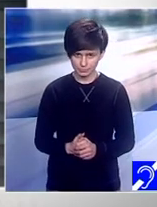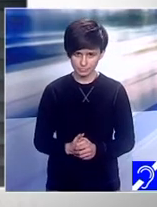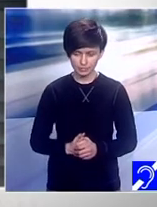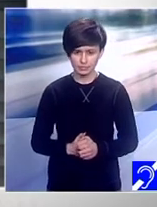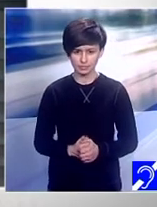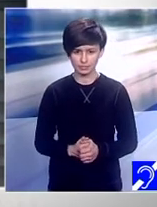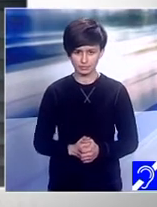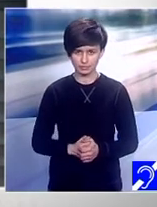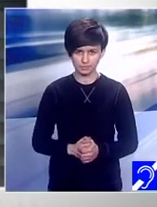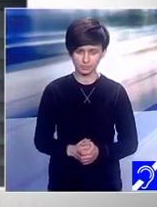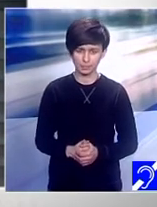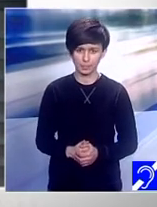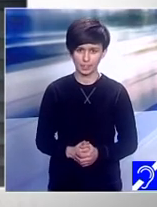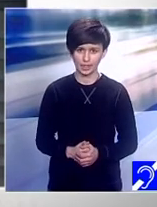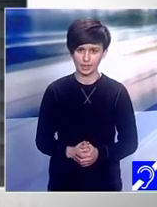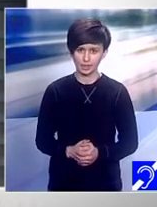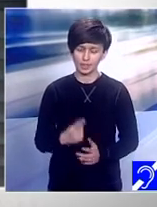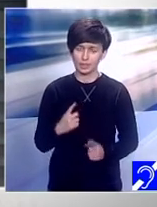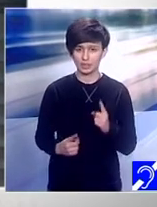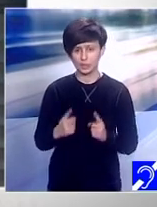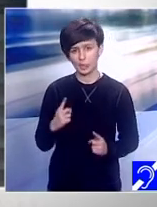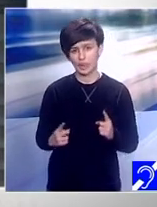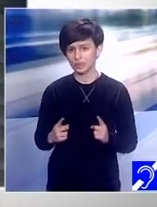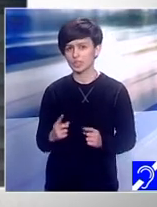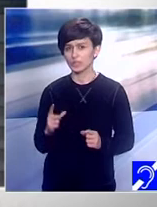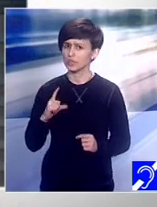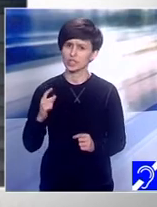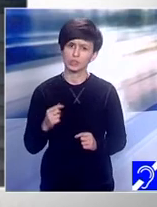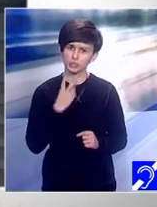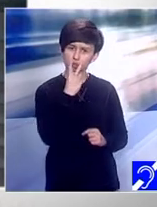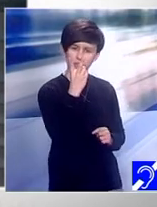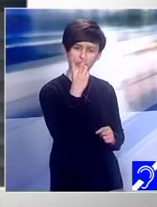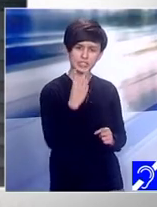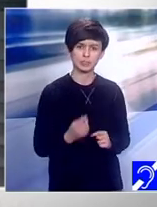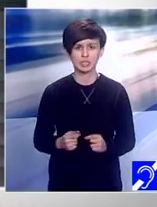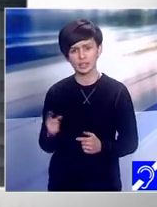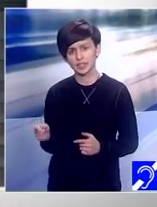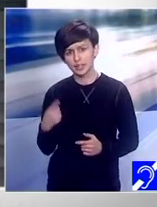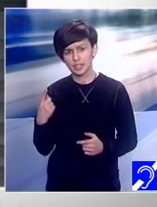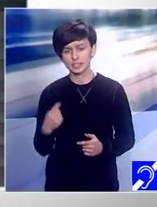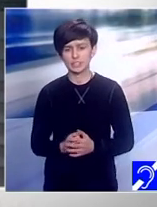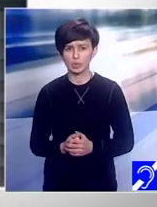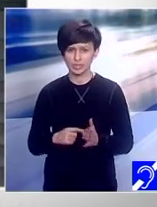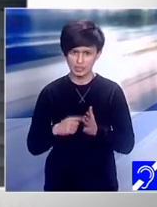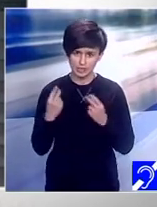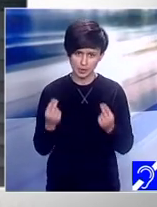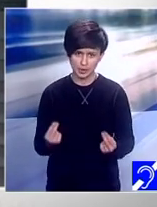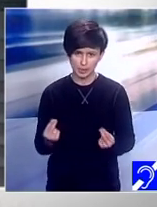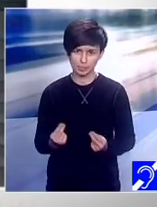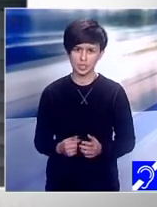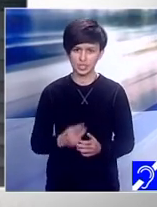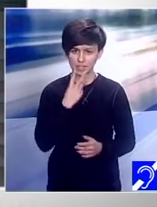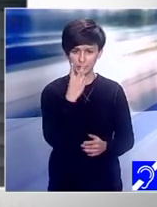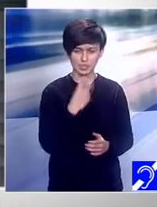aduce în fața celorlalți, care uneori sunt mai puțin vizibile sau nu atât de vizibile precum ne-am dorit. Ei bine, pentru